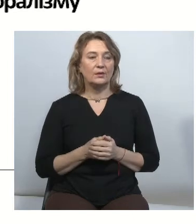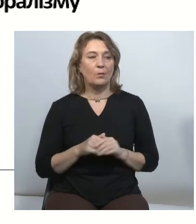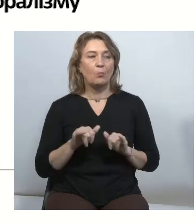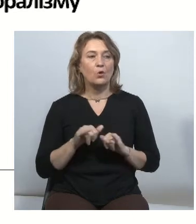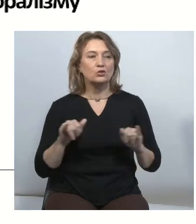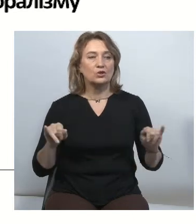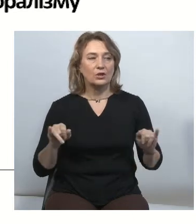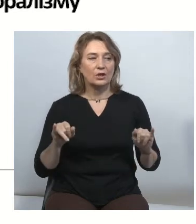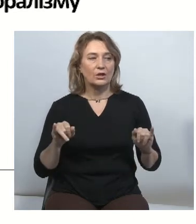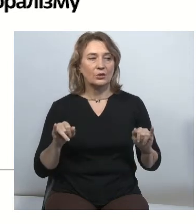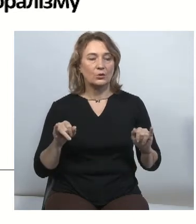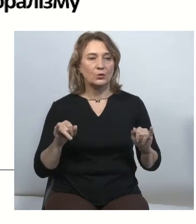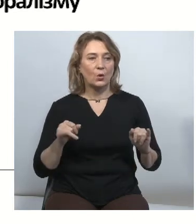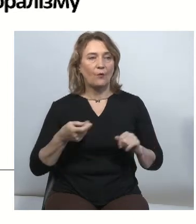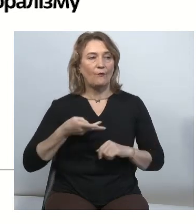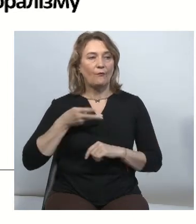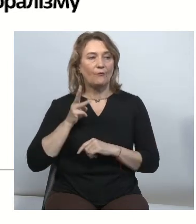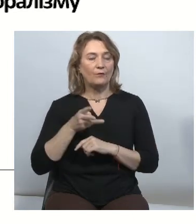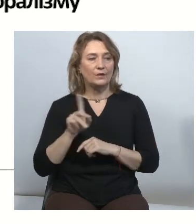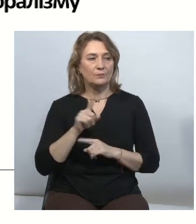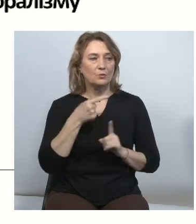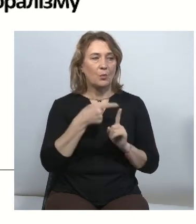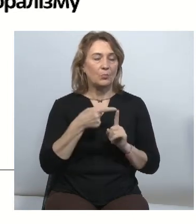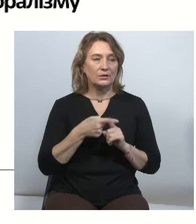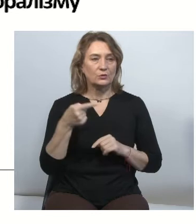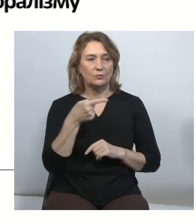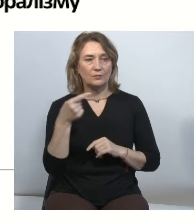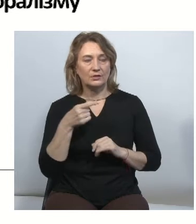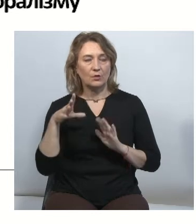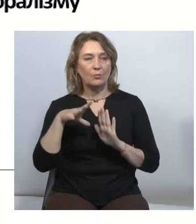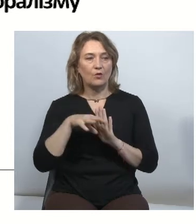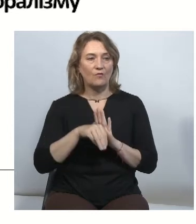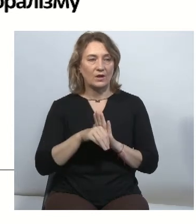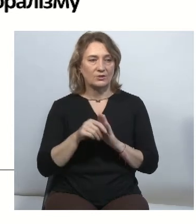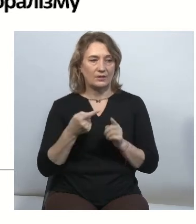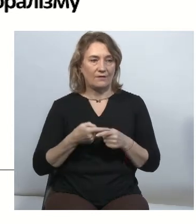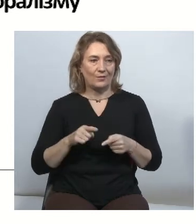відео, в чому плюси і мінуси впровадження цього законодавства.